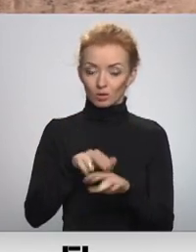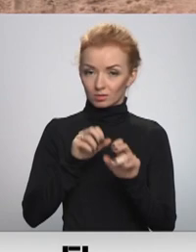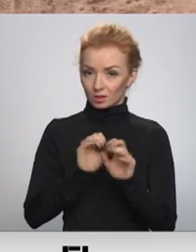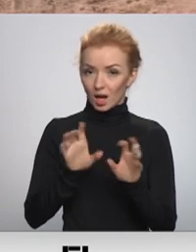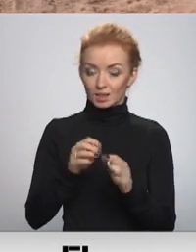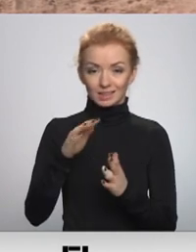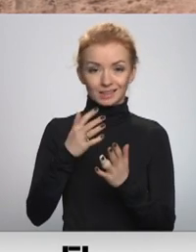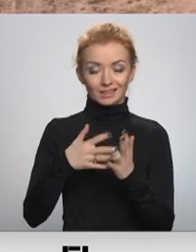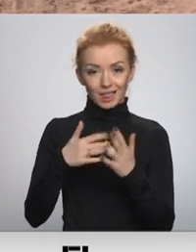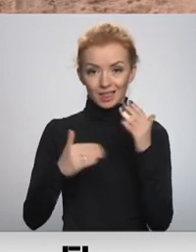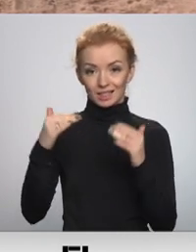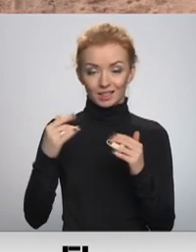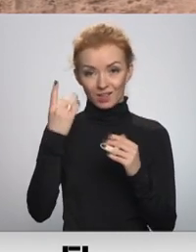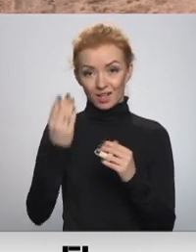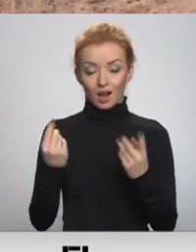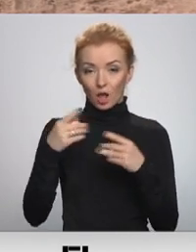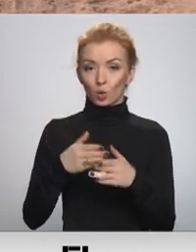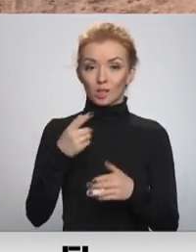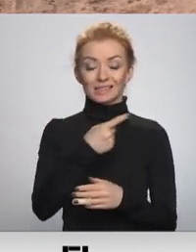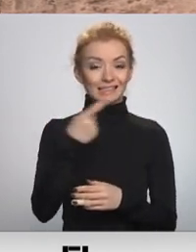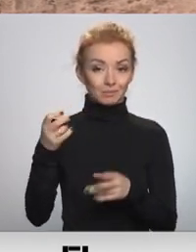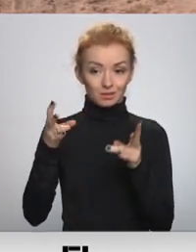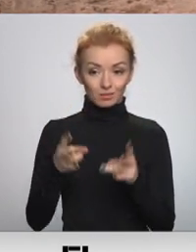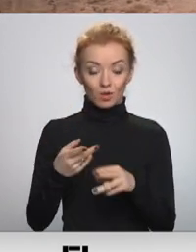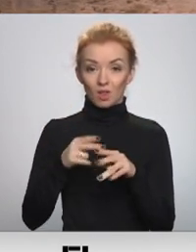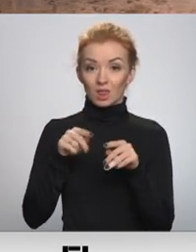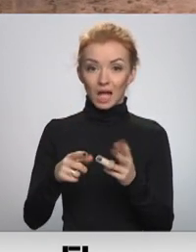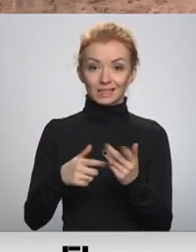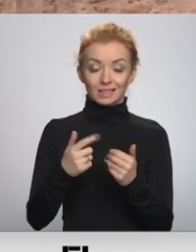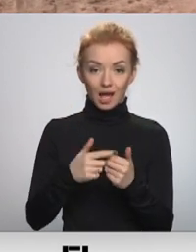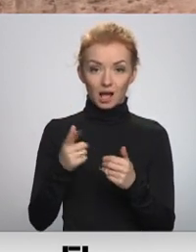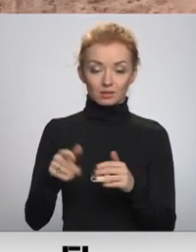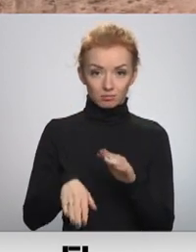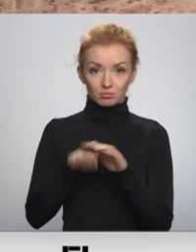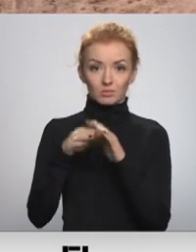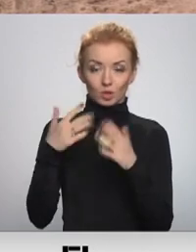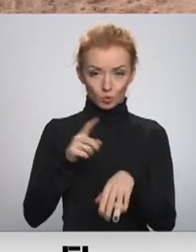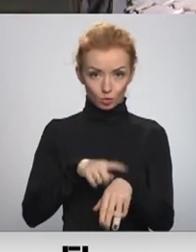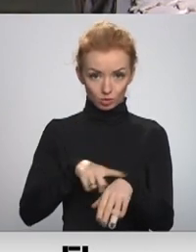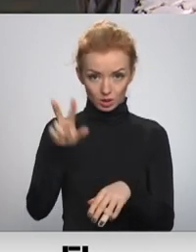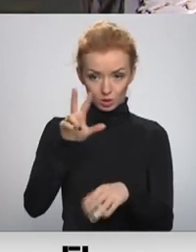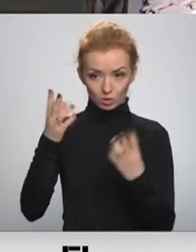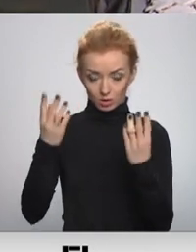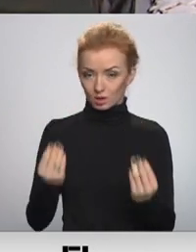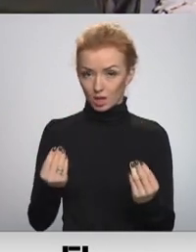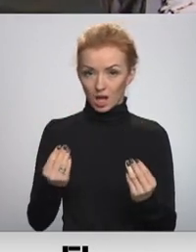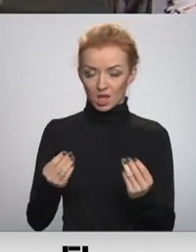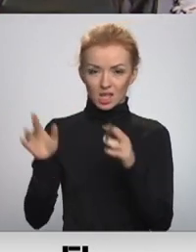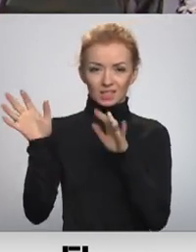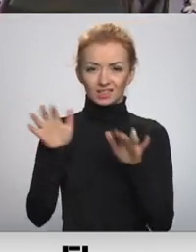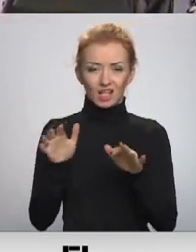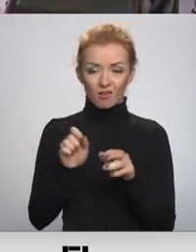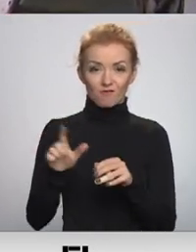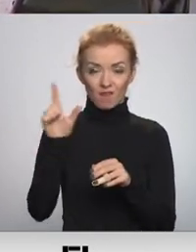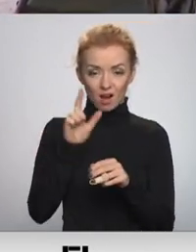Statistiski dienakts laikā noteikti ap 100 negadījumiem. Un šāds skaits šodien te jūs sasniegts jau pulksdens trījos dienā. Sniegotākajos